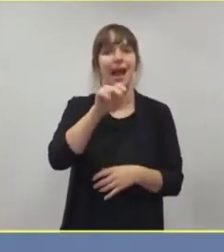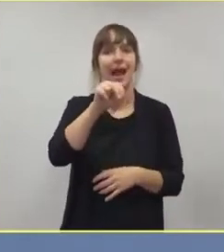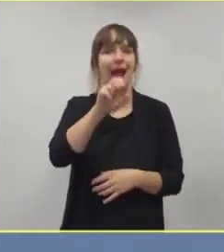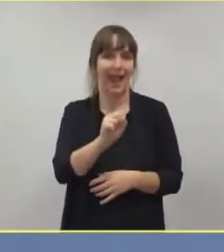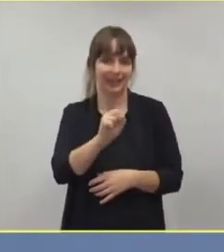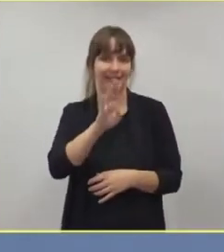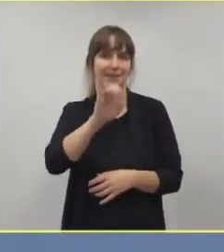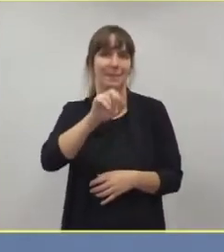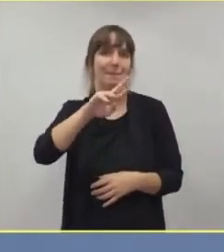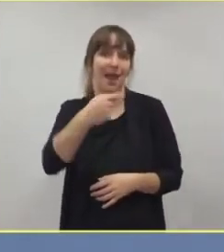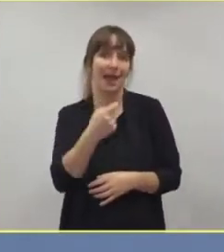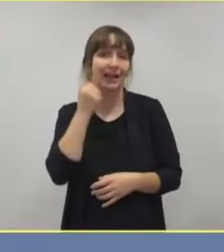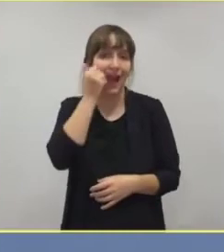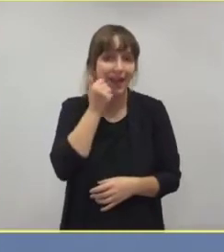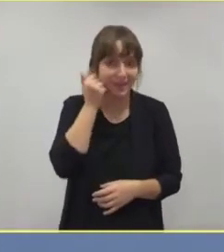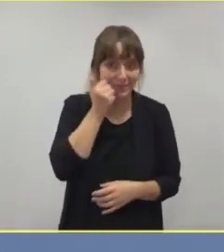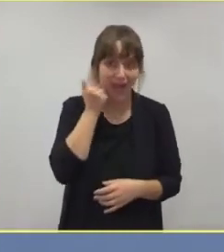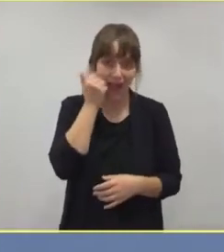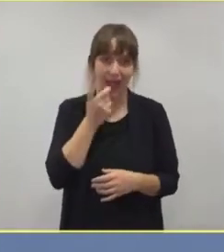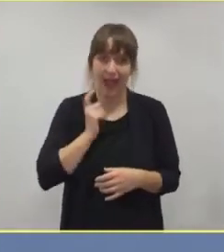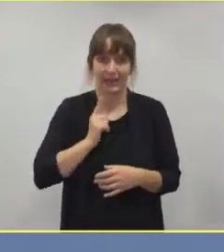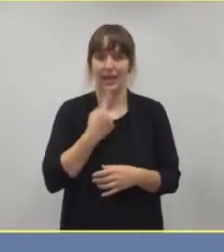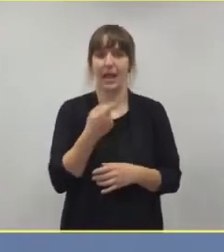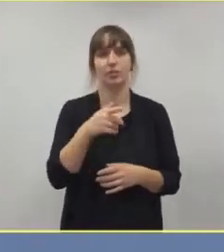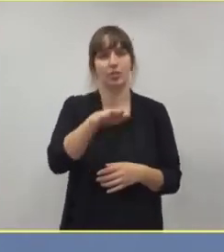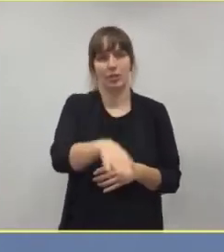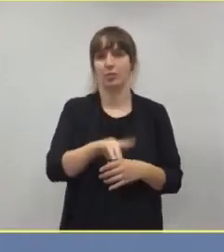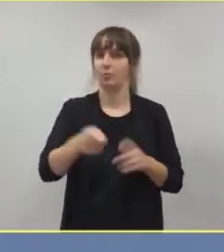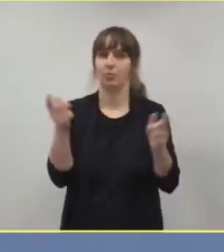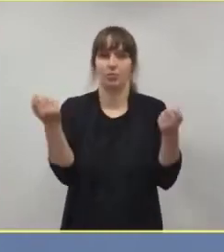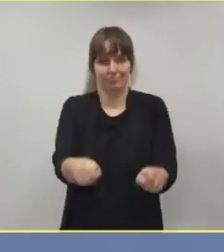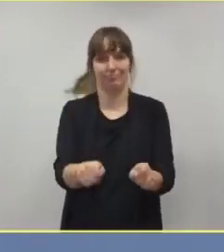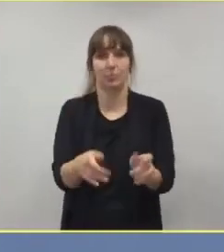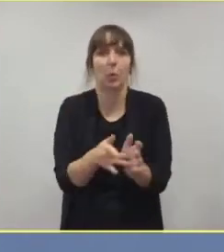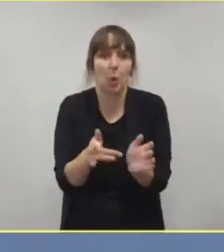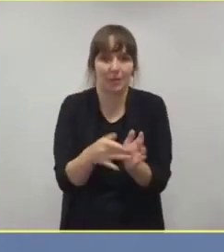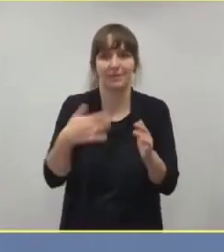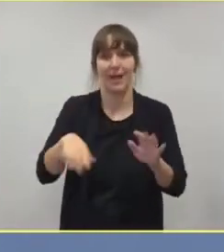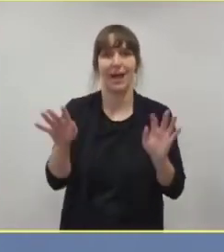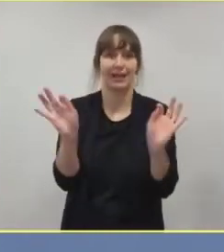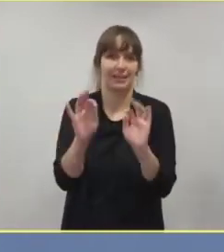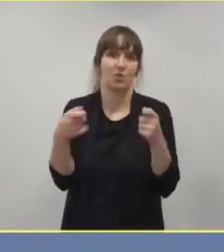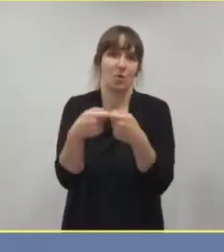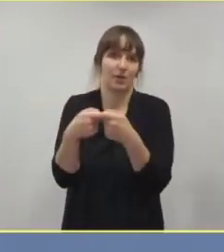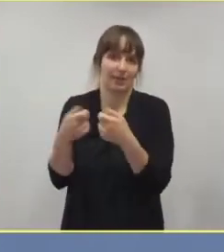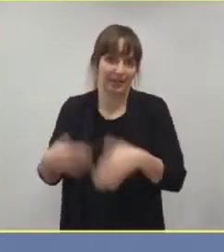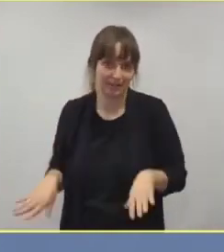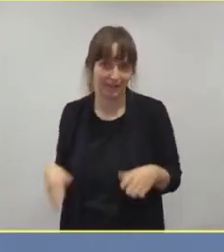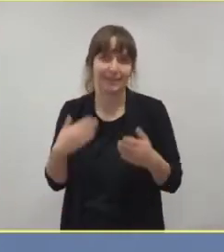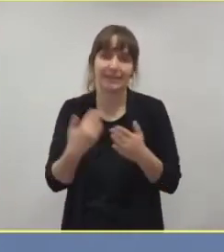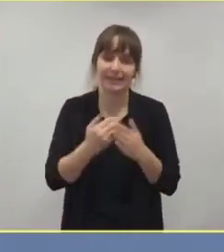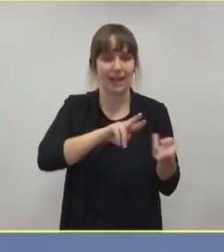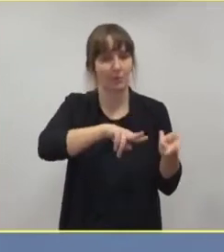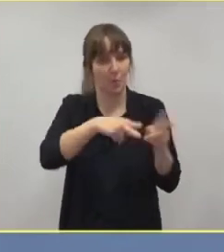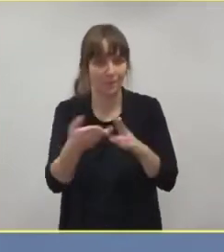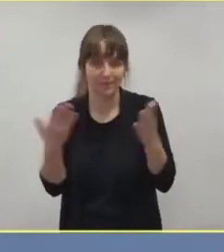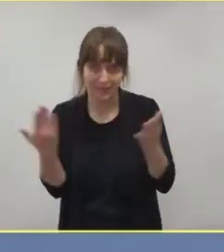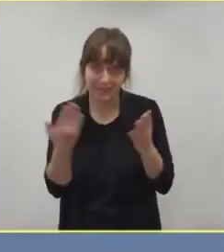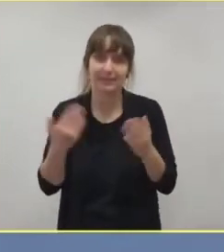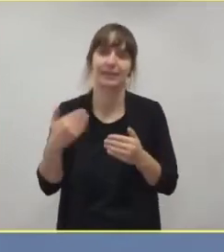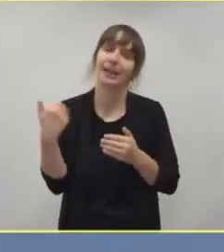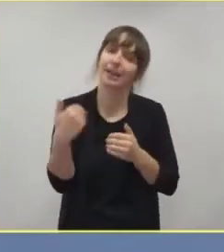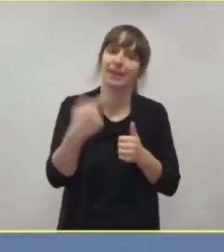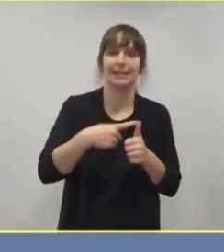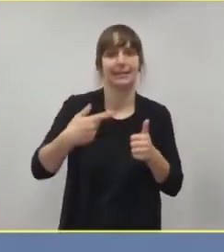ausgefallen aufgrund Risikokontakt 1. Man hat sich dann darauf geeinigt, das heißt, dass Tagebücher geführt wurden, regelmäßige Fiebermessungen